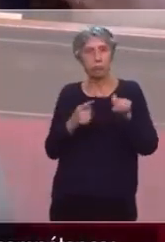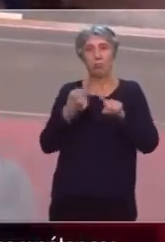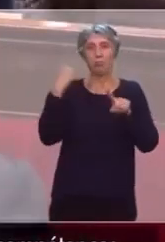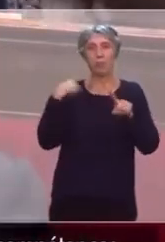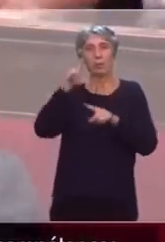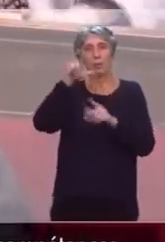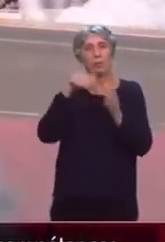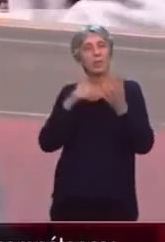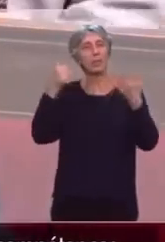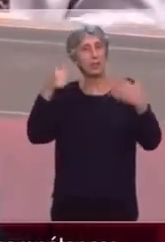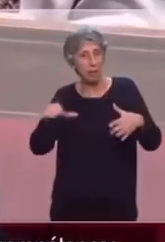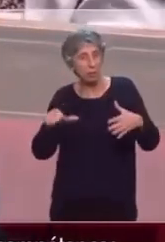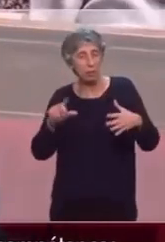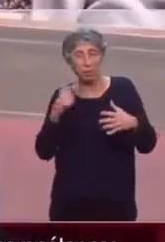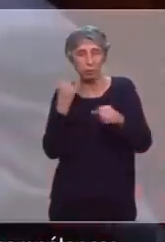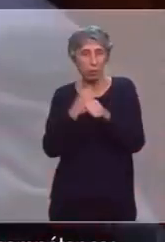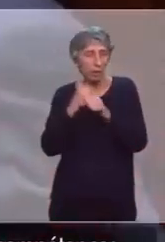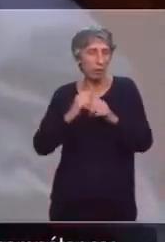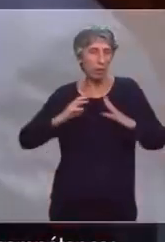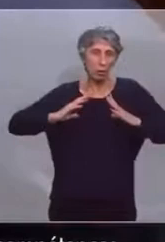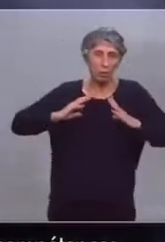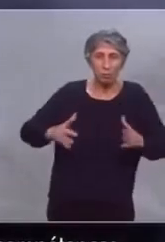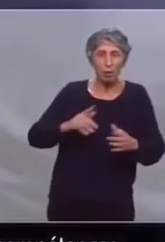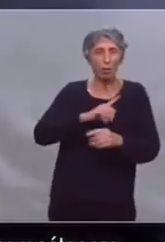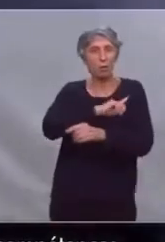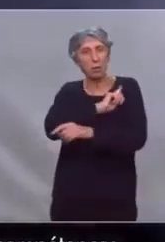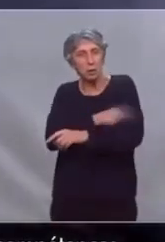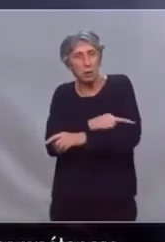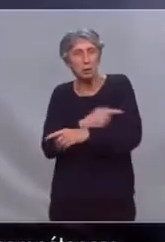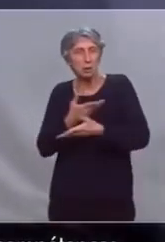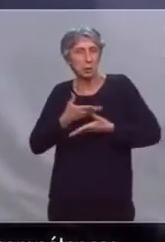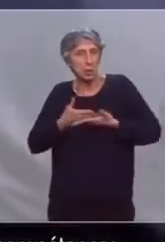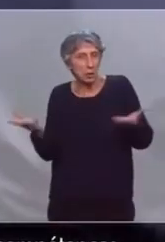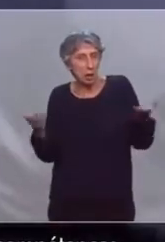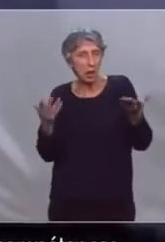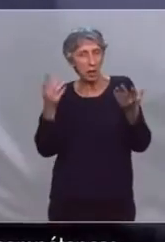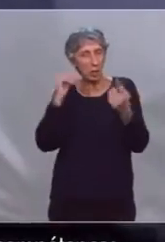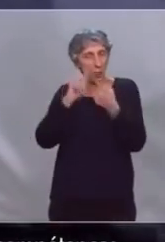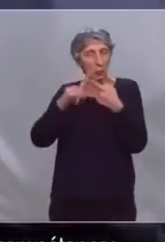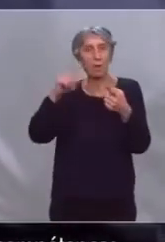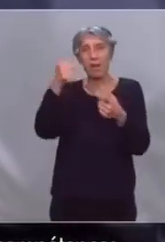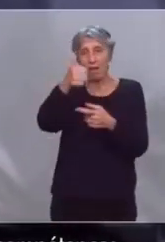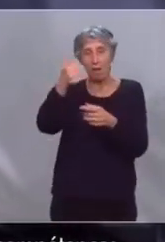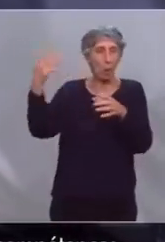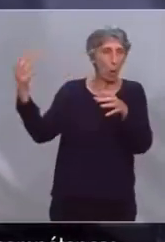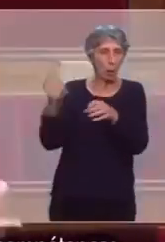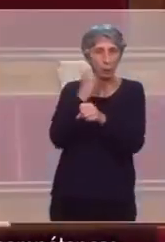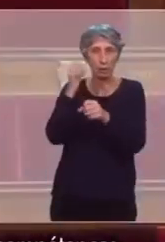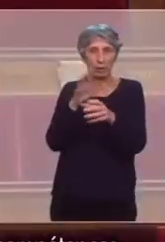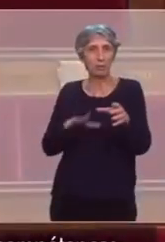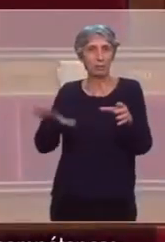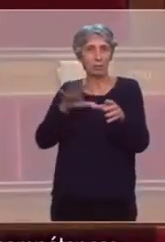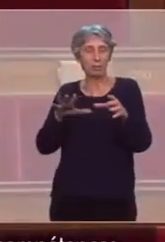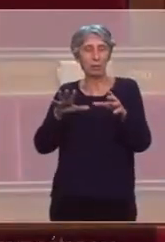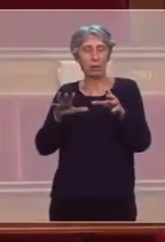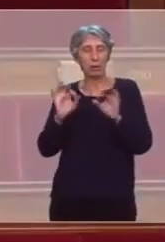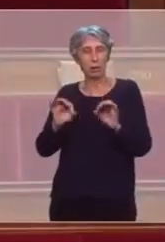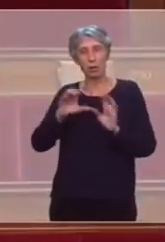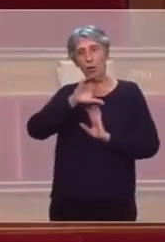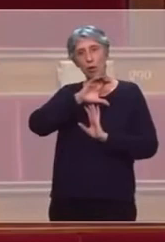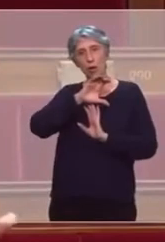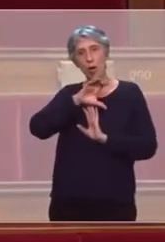et sincérité, énergie, pour installer, faire fonctionner, rendre utile et faire réussir ces collectivités. Et c'est le cas dans le Grand Est.